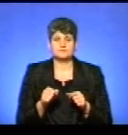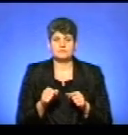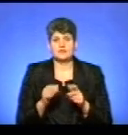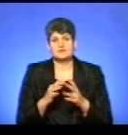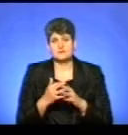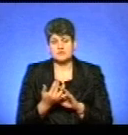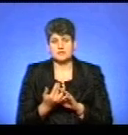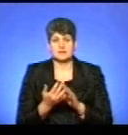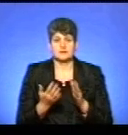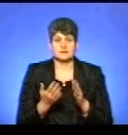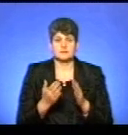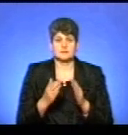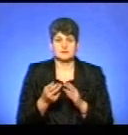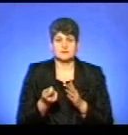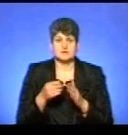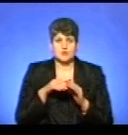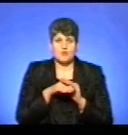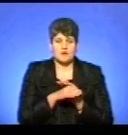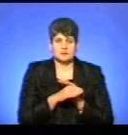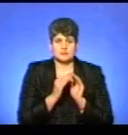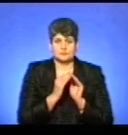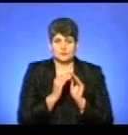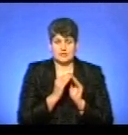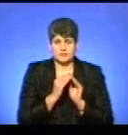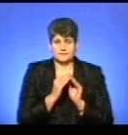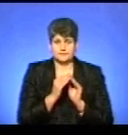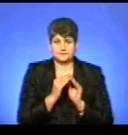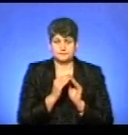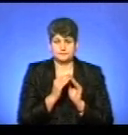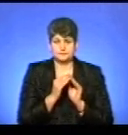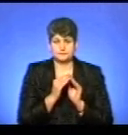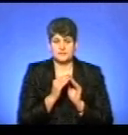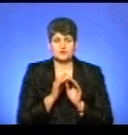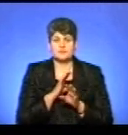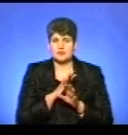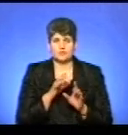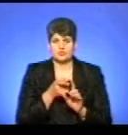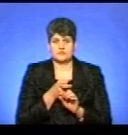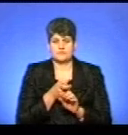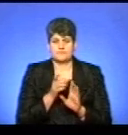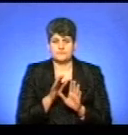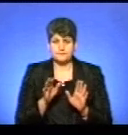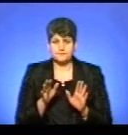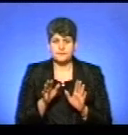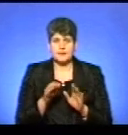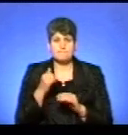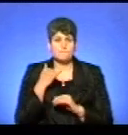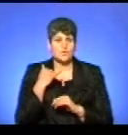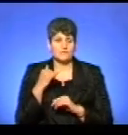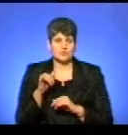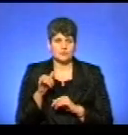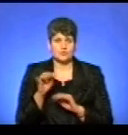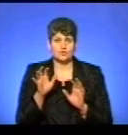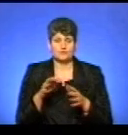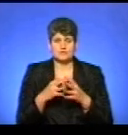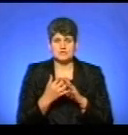помешкання, де проживають люди, уникнути контакту і повідомити або